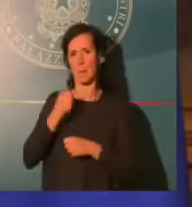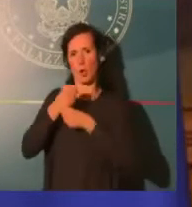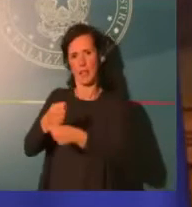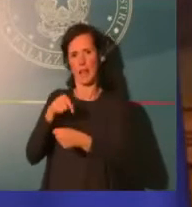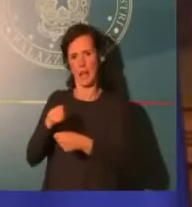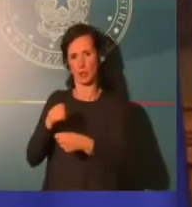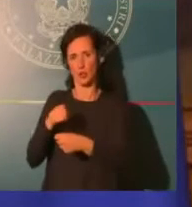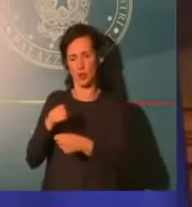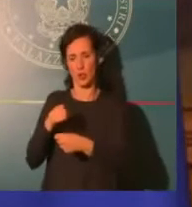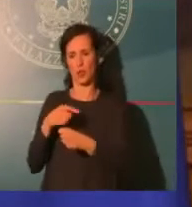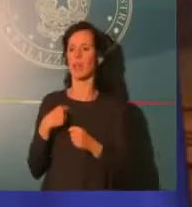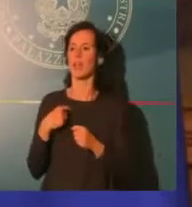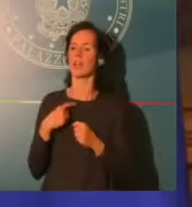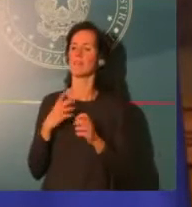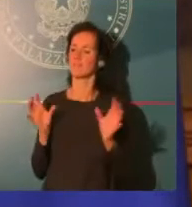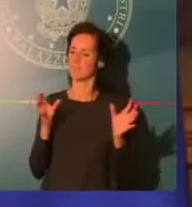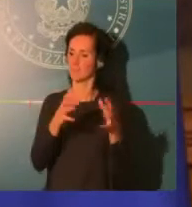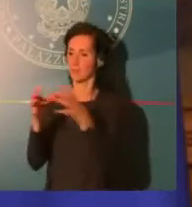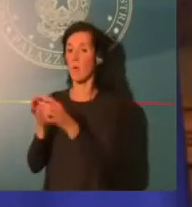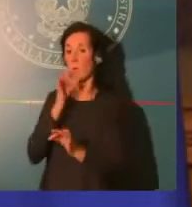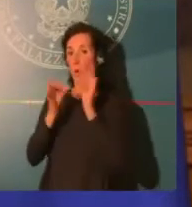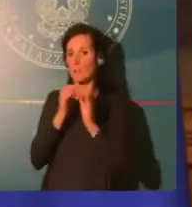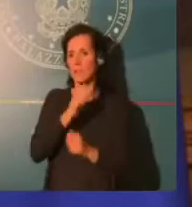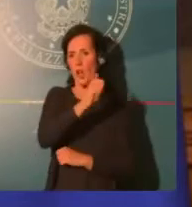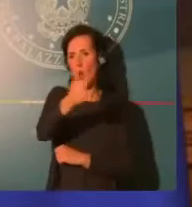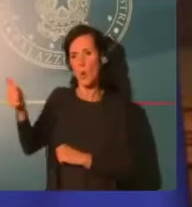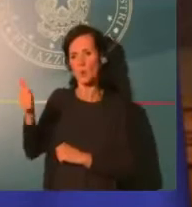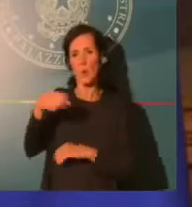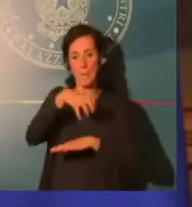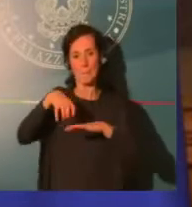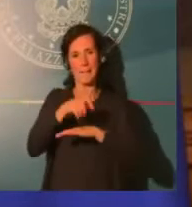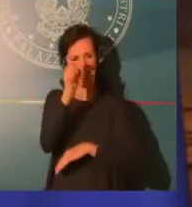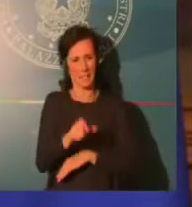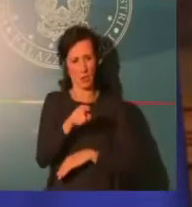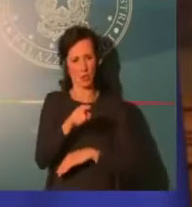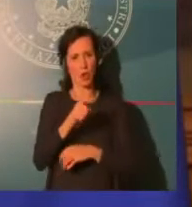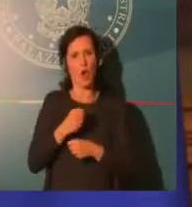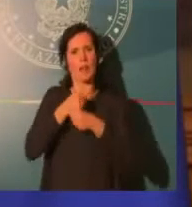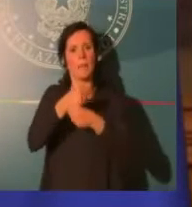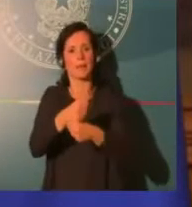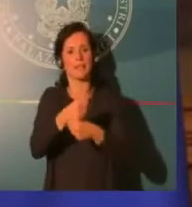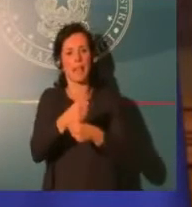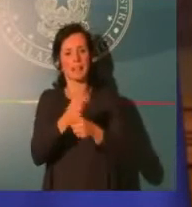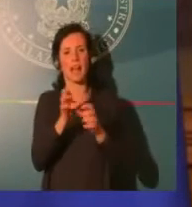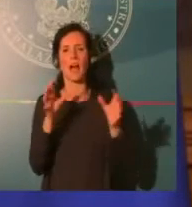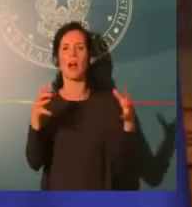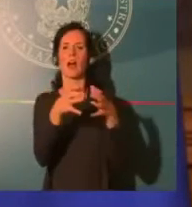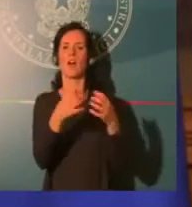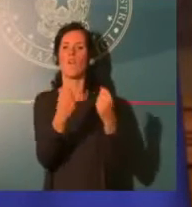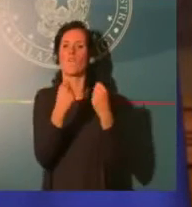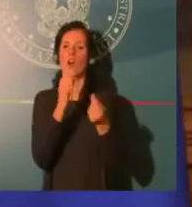politica, ovviamente c'era anche Italia Viva. Dalle sei e mezza del mattino fino a luna di notte